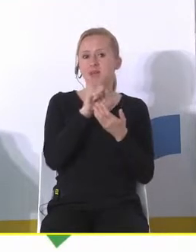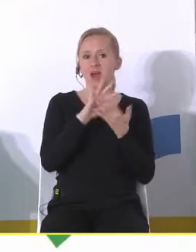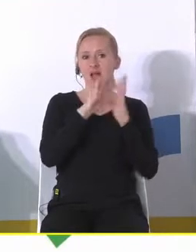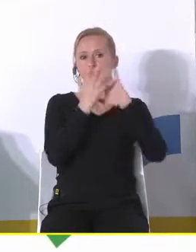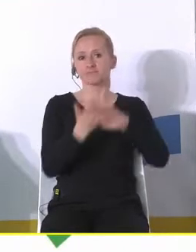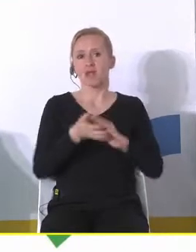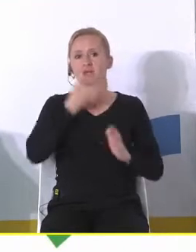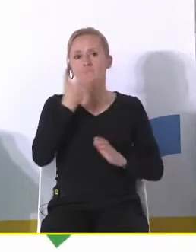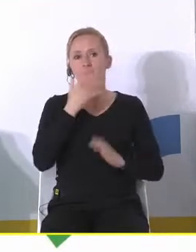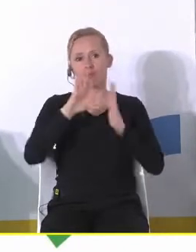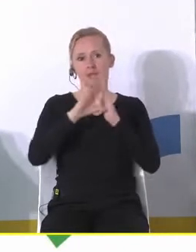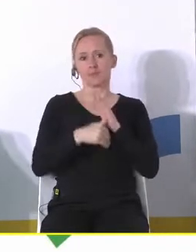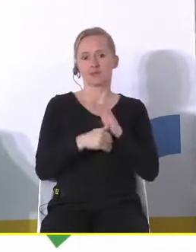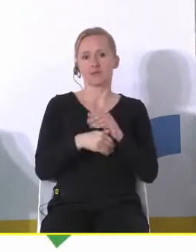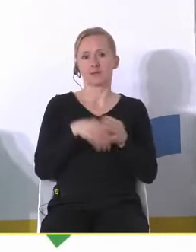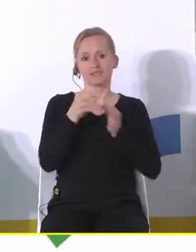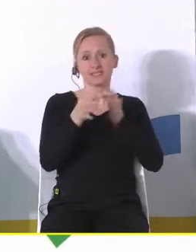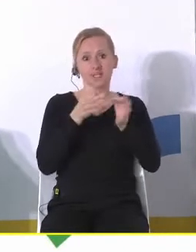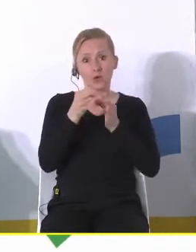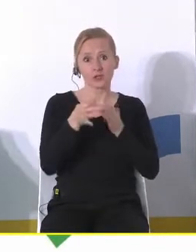miejska naprawdę zabytkowa